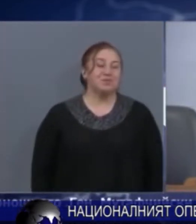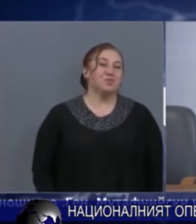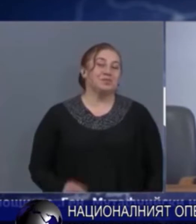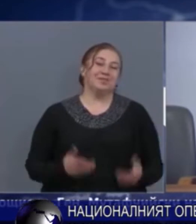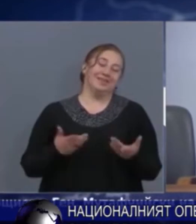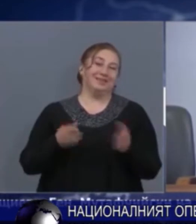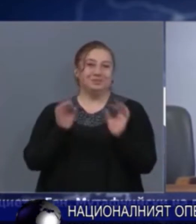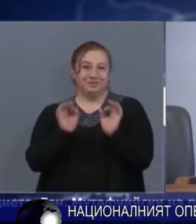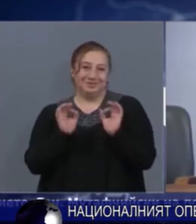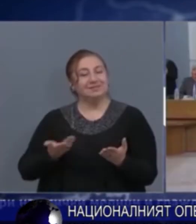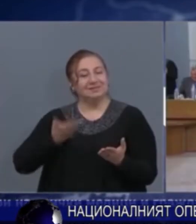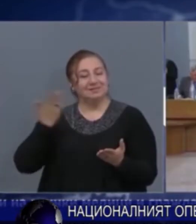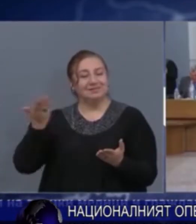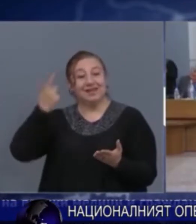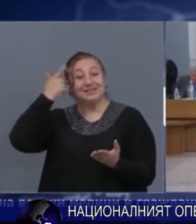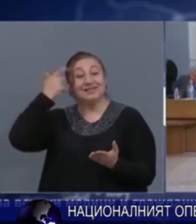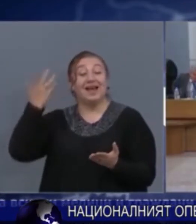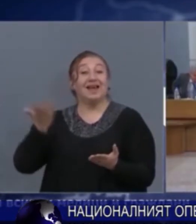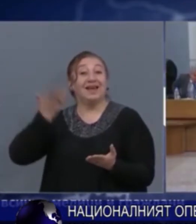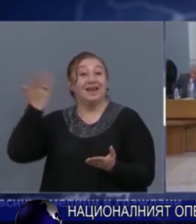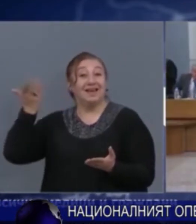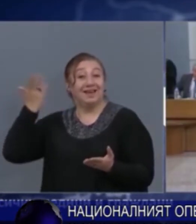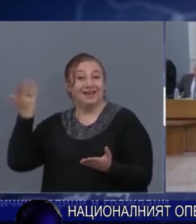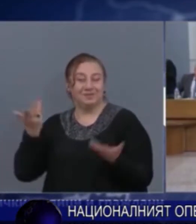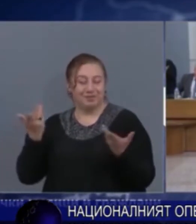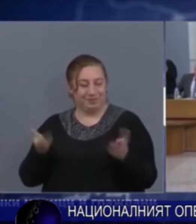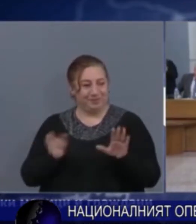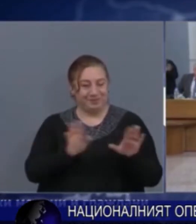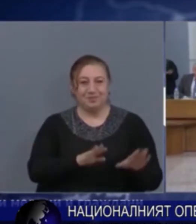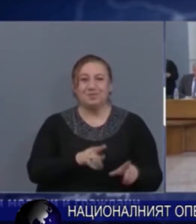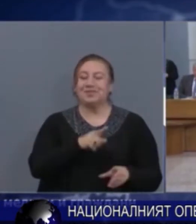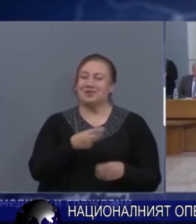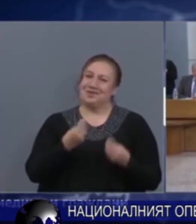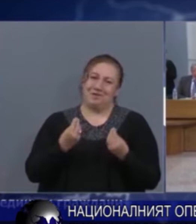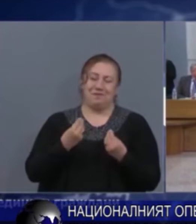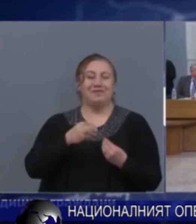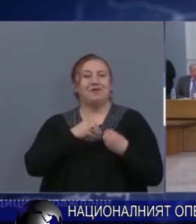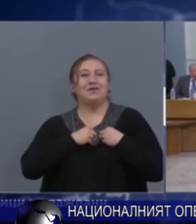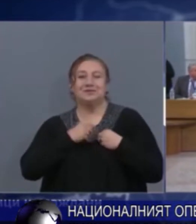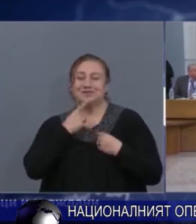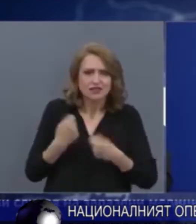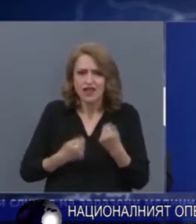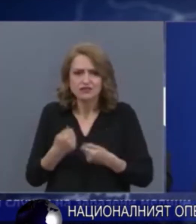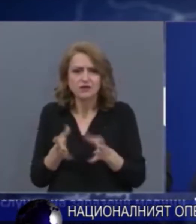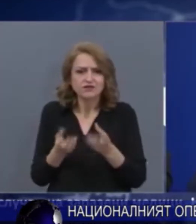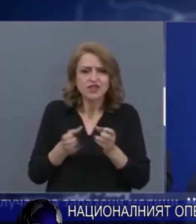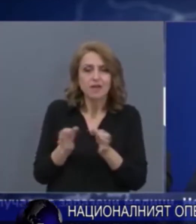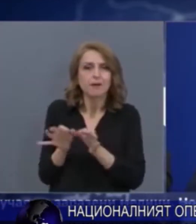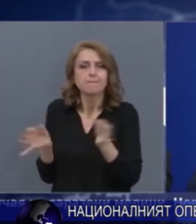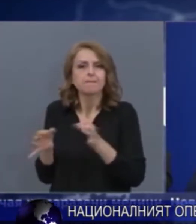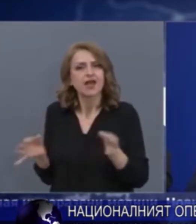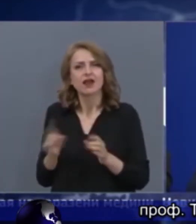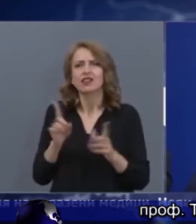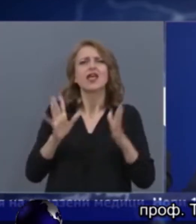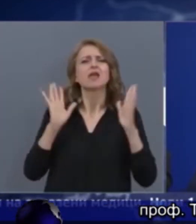и на временните мерки броят на заразените и починалите в България е значително малко в сравнение с останалите държави. А сега, както